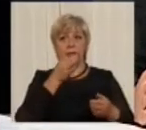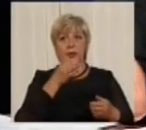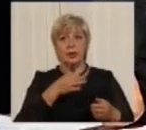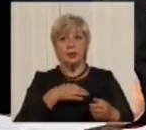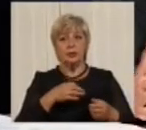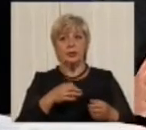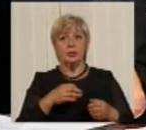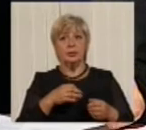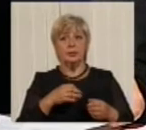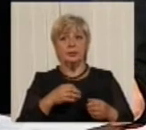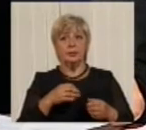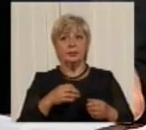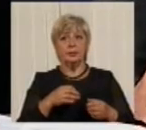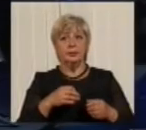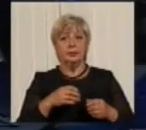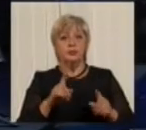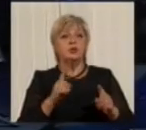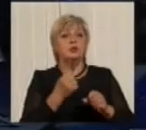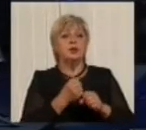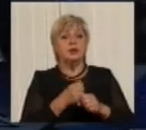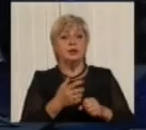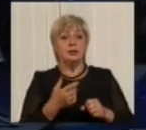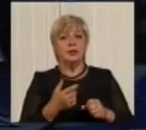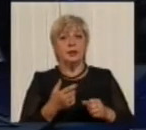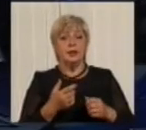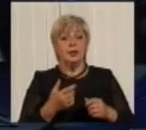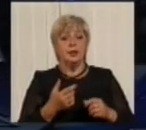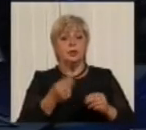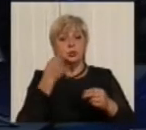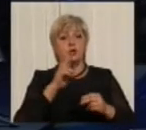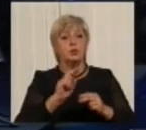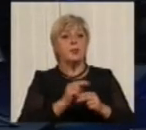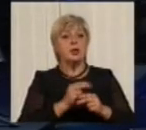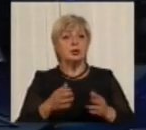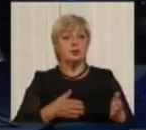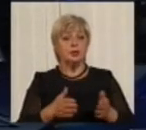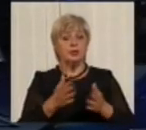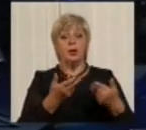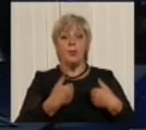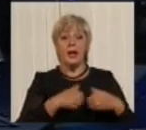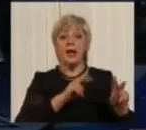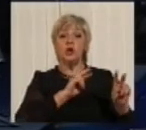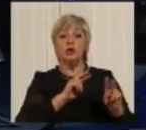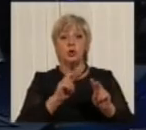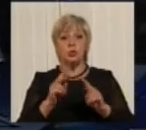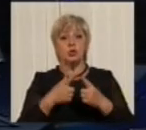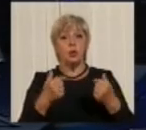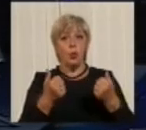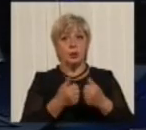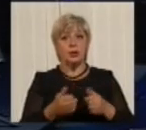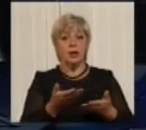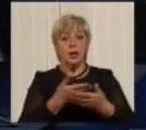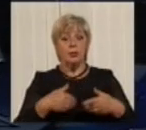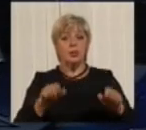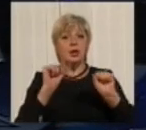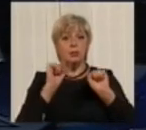робите, краще б ви лагодили дороги. Але це не ми робимо. Ми, контролюючі органи, ми можемо лише на